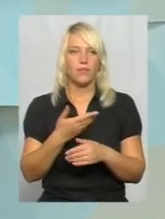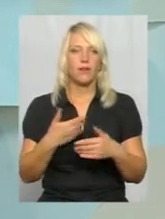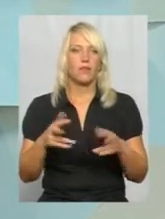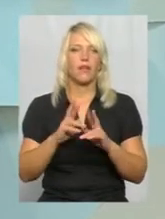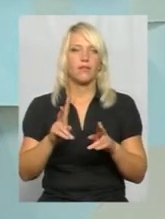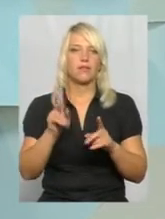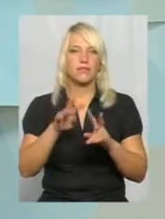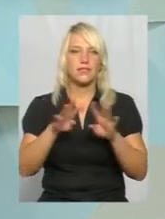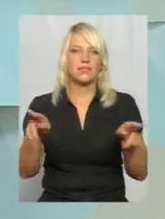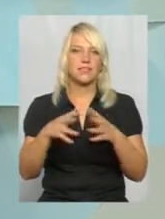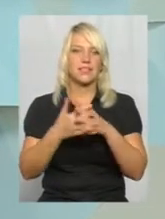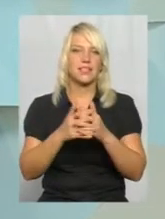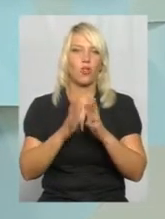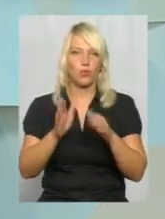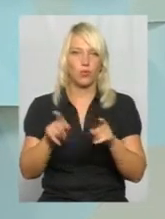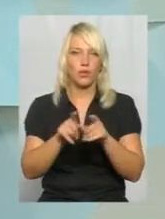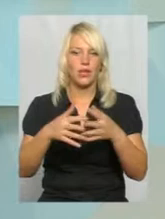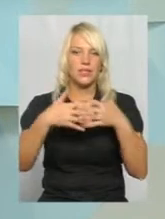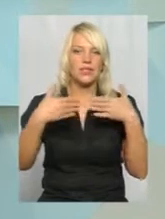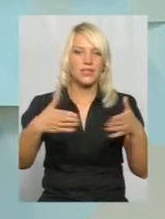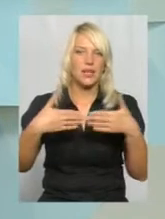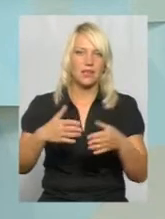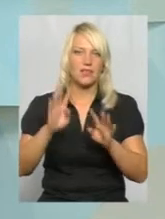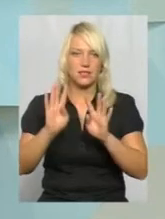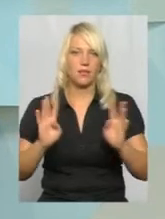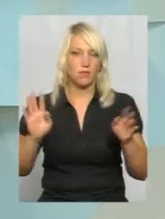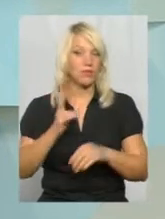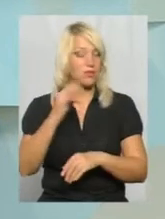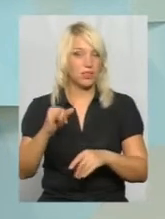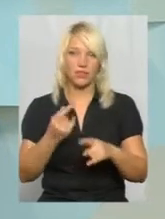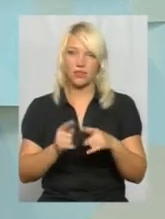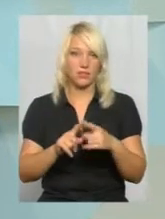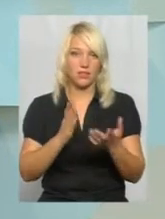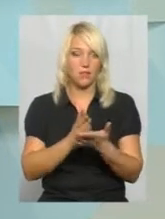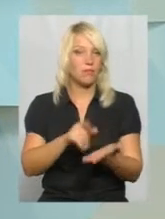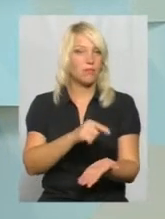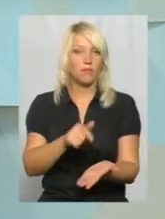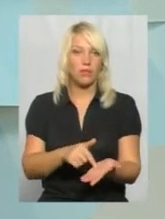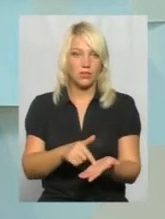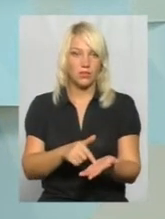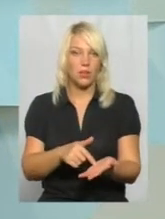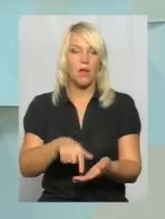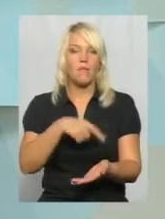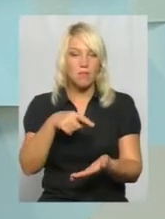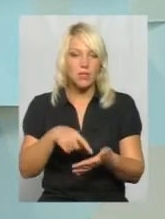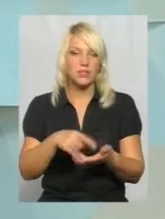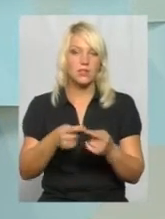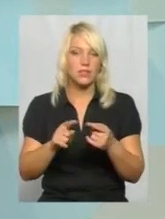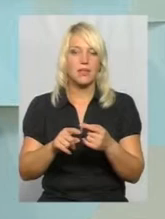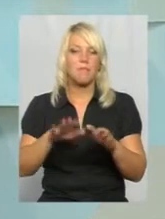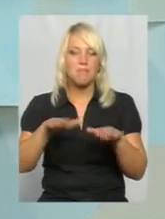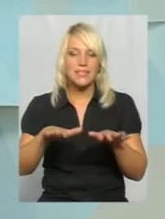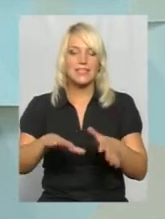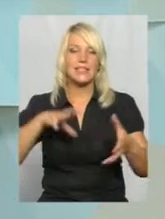заборами, з воротами і так далі. Ні, на то воно є місто. Місто – це є місце загального користування для